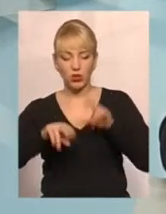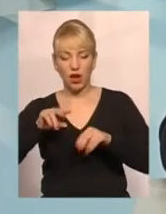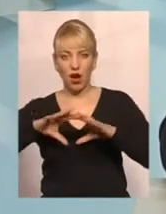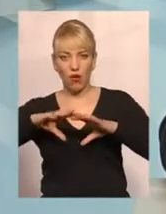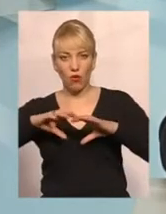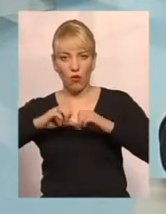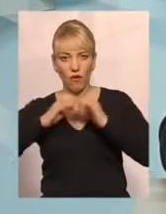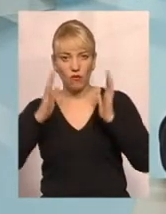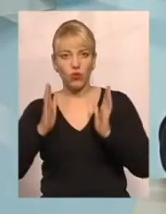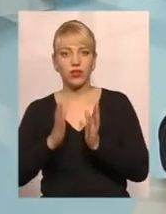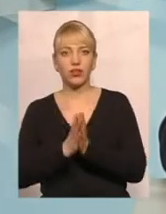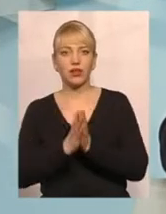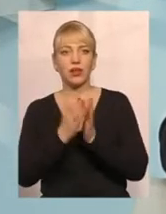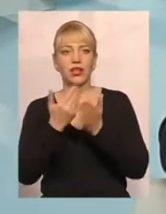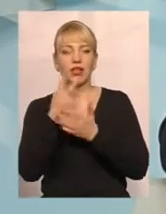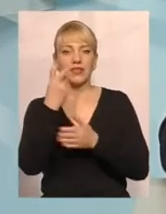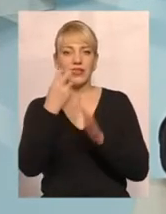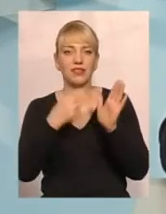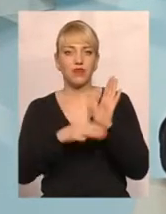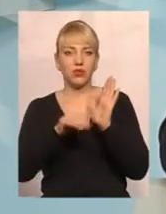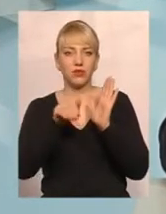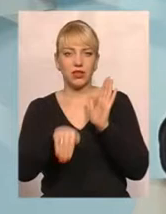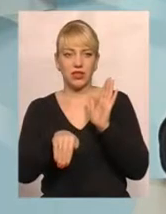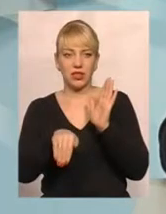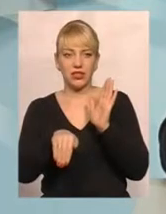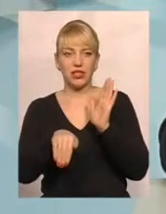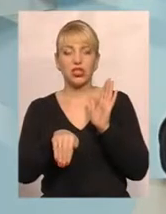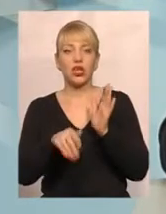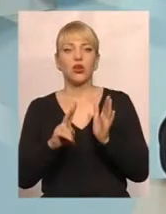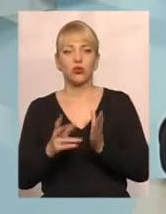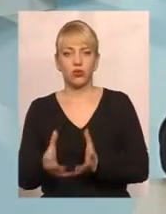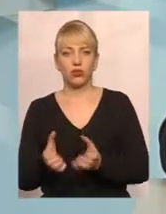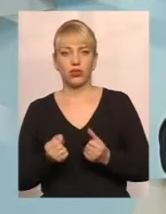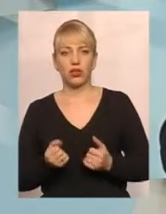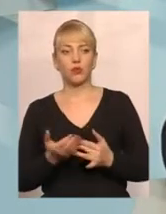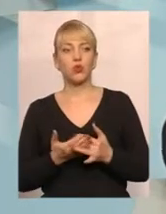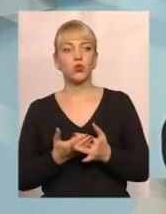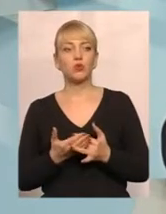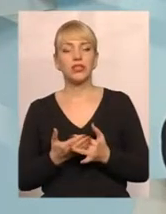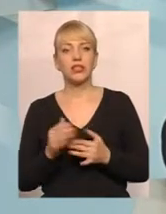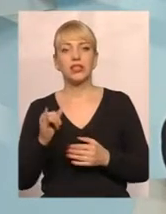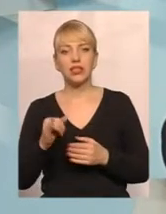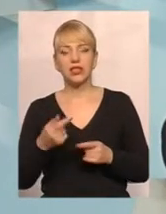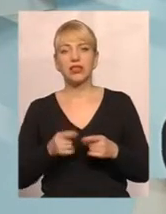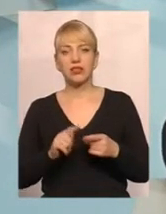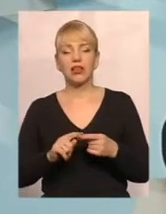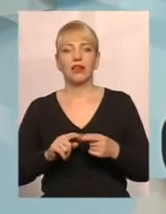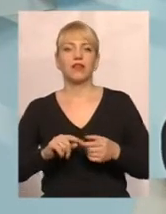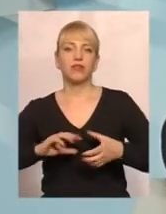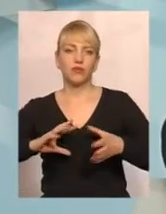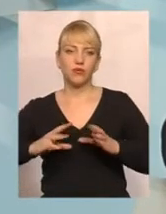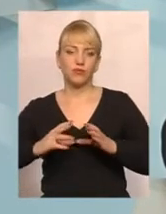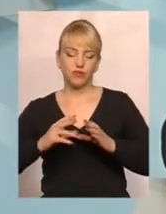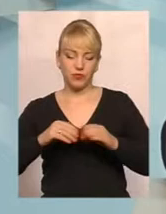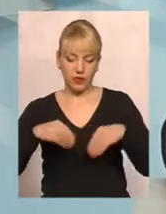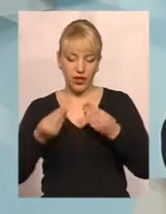280 тисяч одержувачів субсидій. Їм буде субсидія така призначена в цілому до